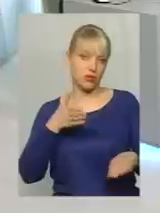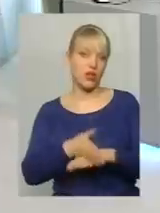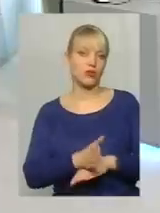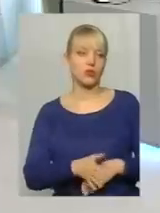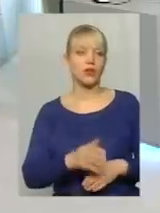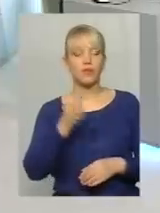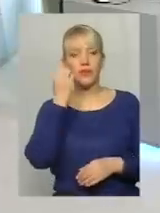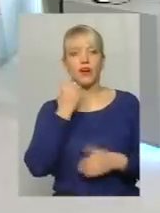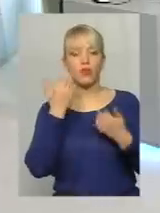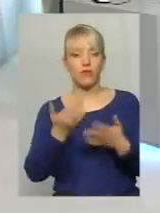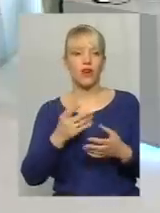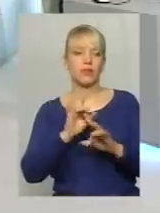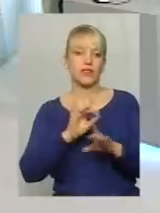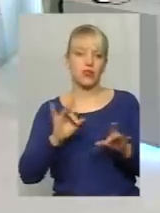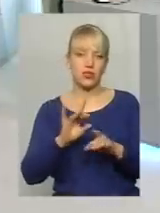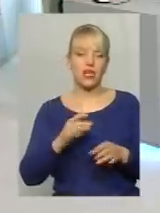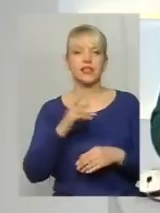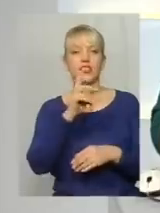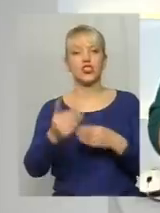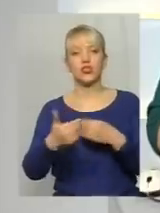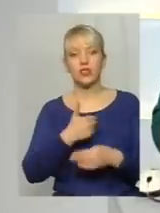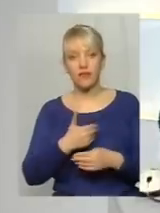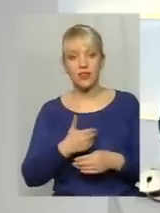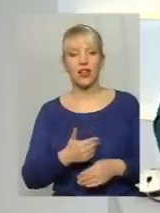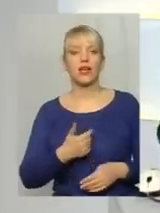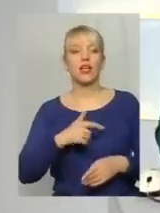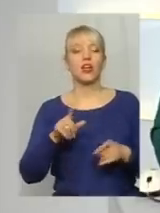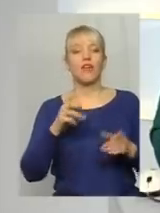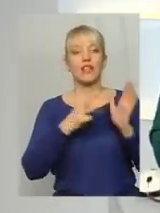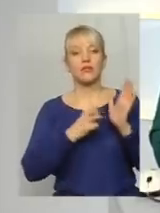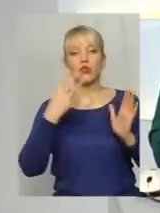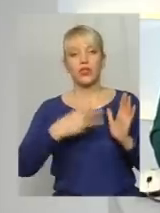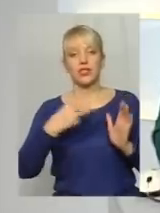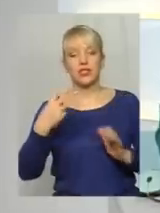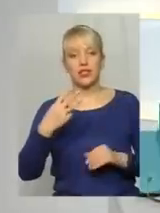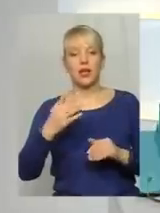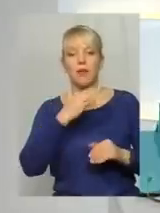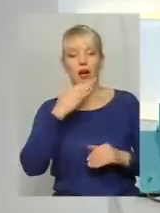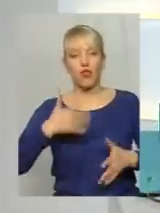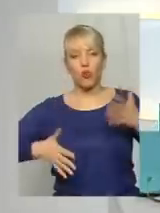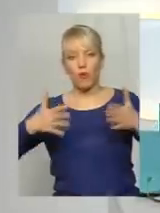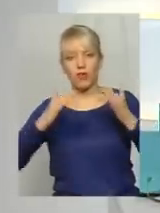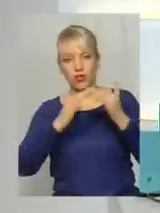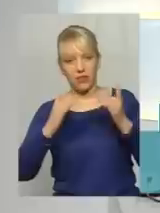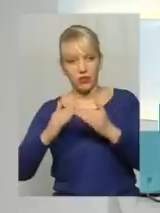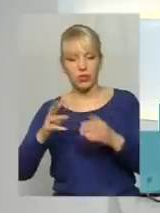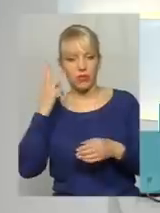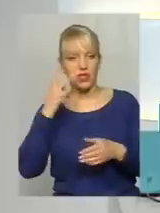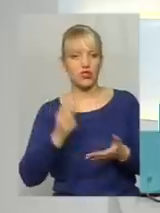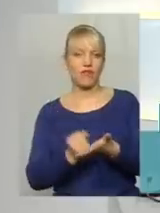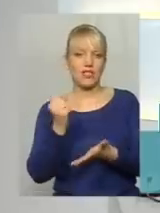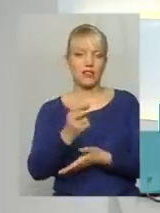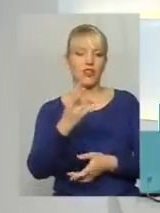Все. Дякую вам. Дякую за розв'яснення. І що завітали. Тож, 833 багатоповерхівки у Хмельницькому виставлено на